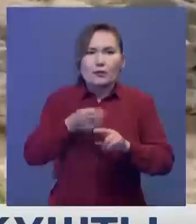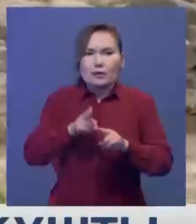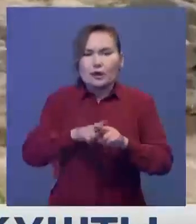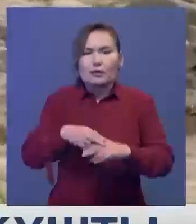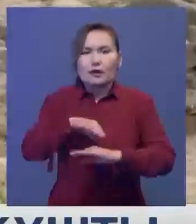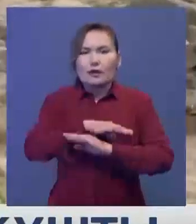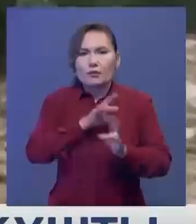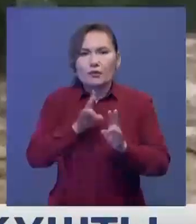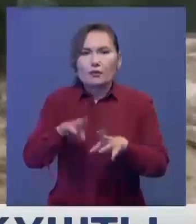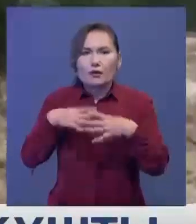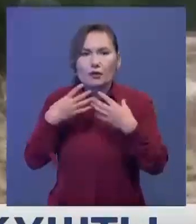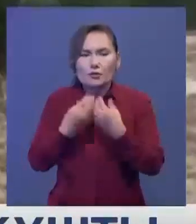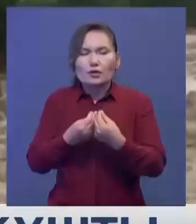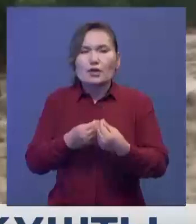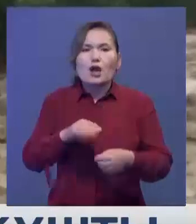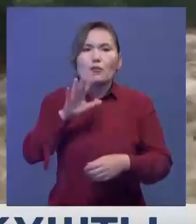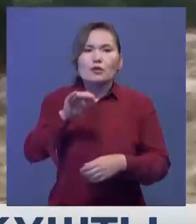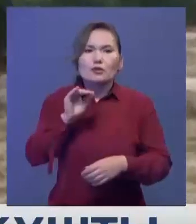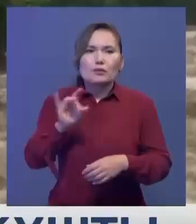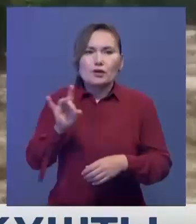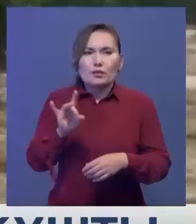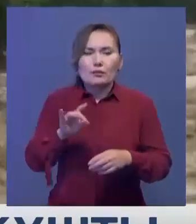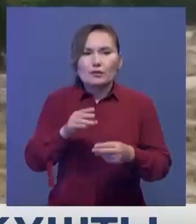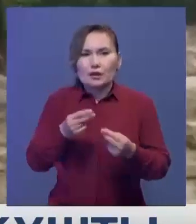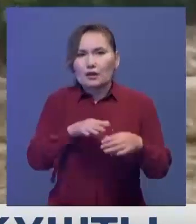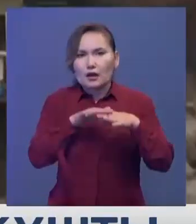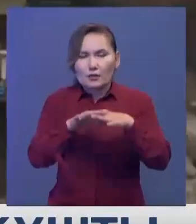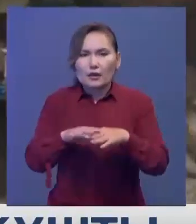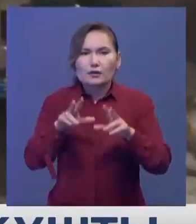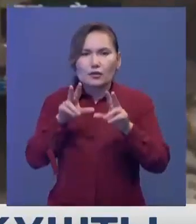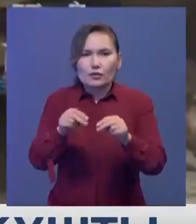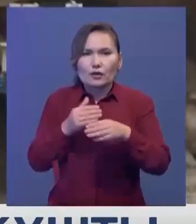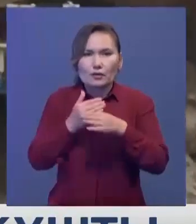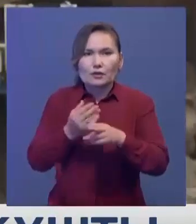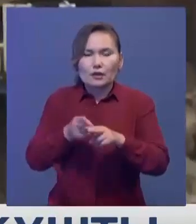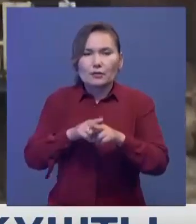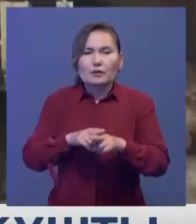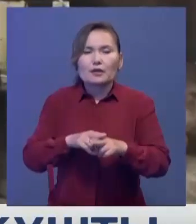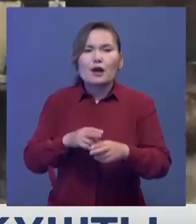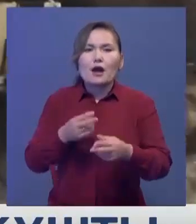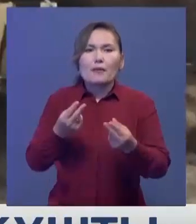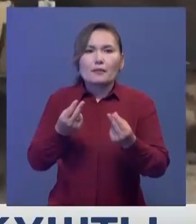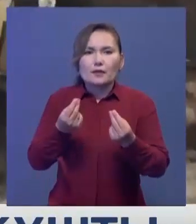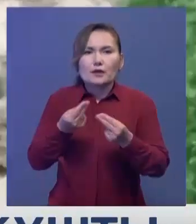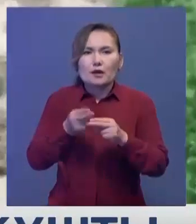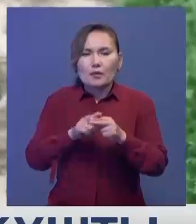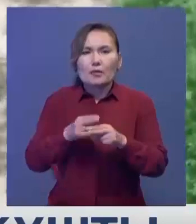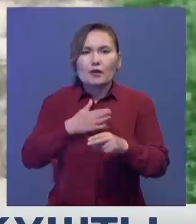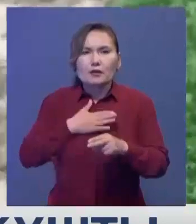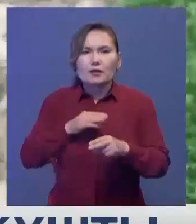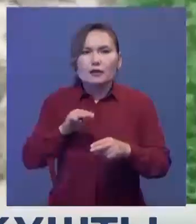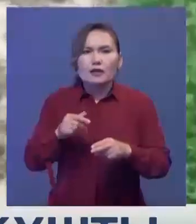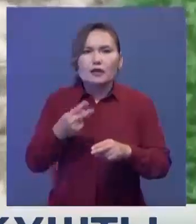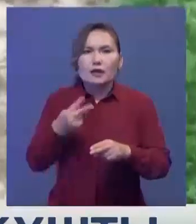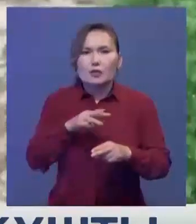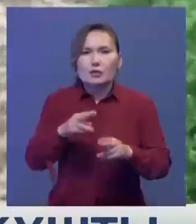Бейлік құрбандарының ұтпасыларына 500 мұн рупиден өте мақыт өлігі өбәді берді. Бұл біздің валютаға шаққанда 2 миллионы